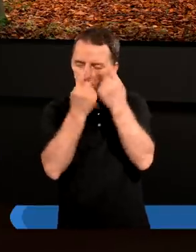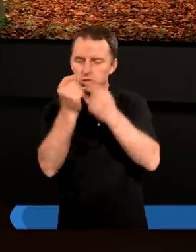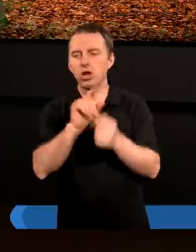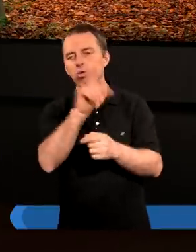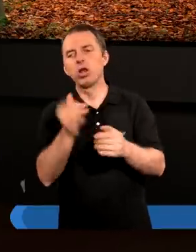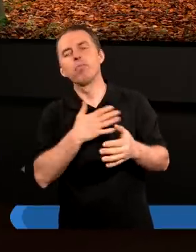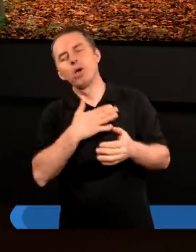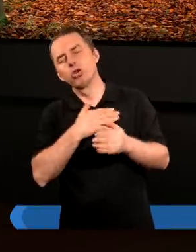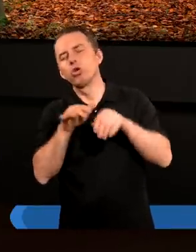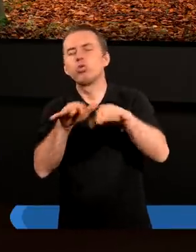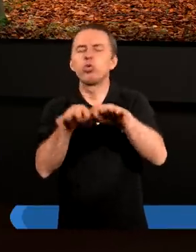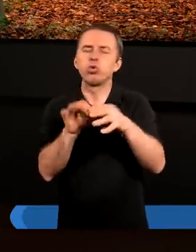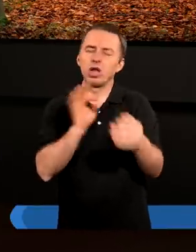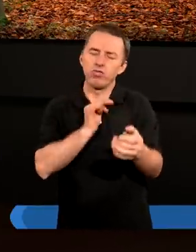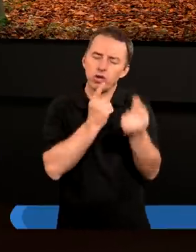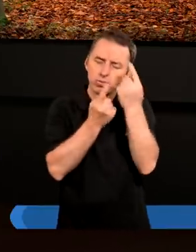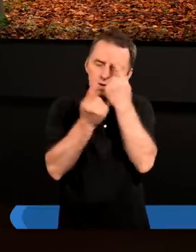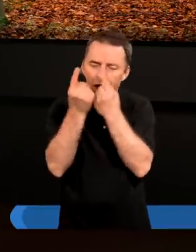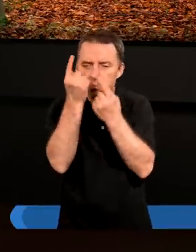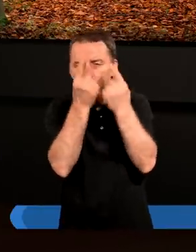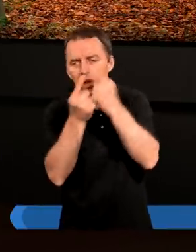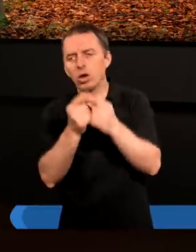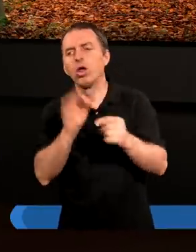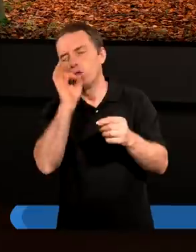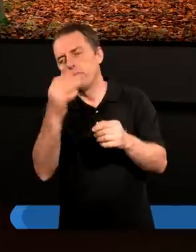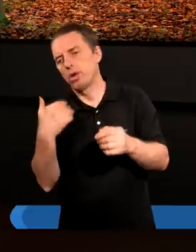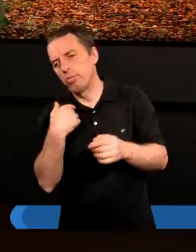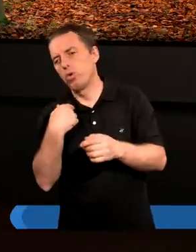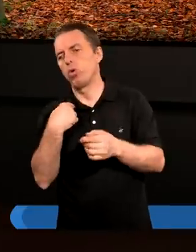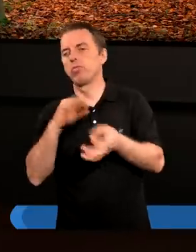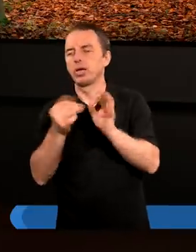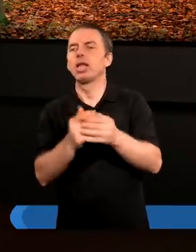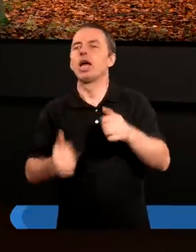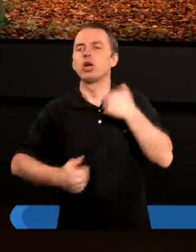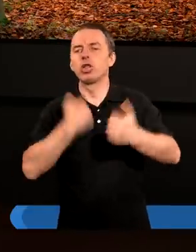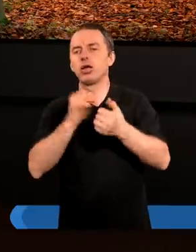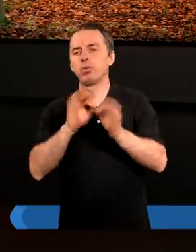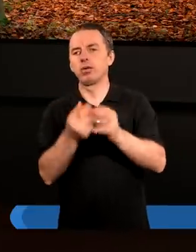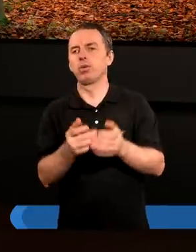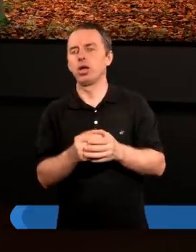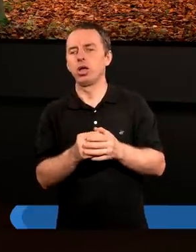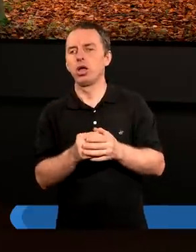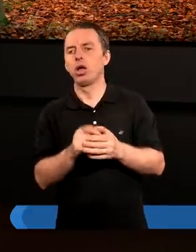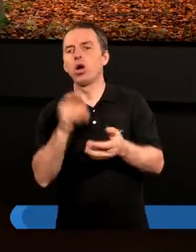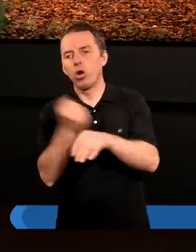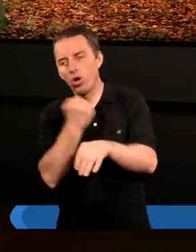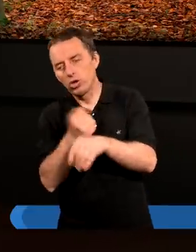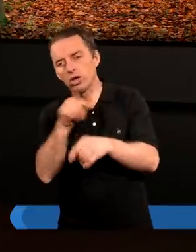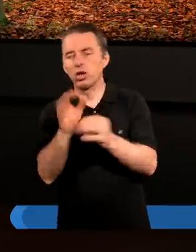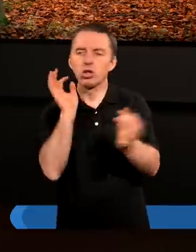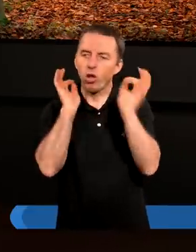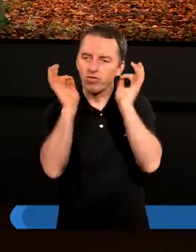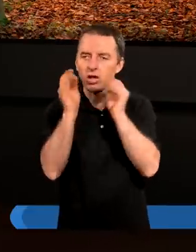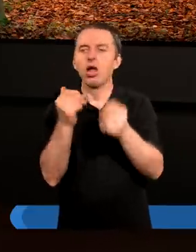że macie dużo swoich przemyśleń. Może dobrze by było, gdybyśmy o niektórych z nich się